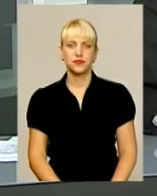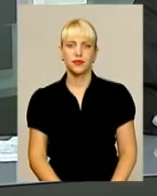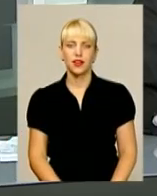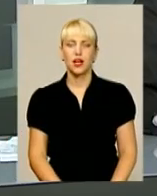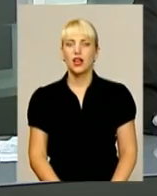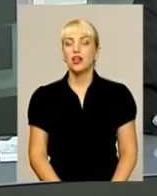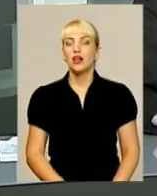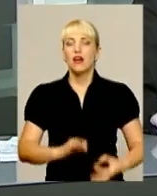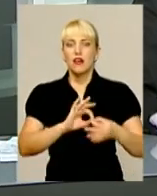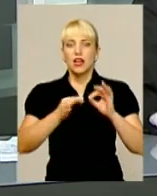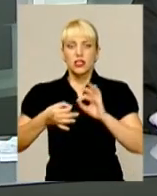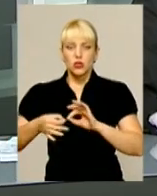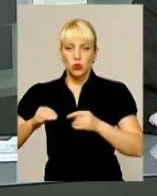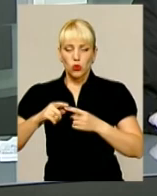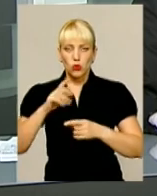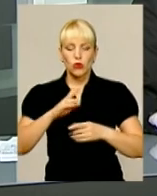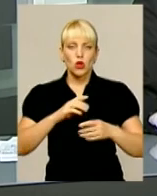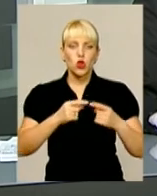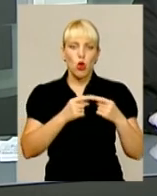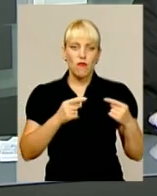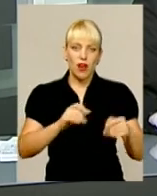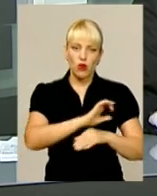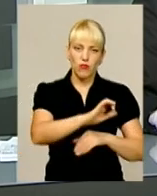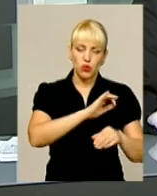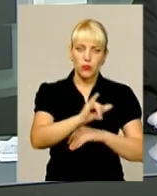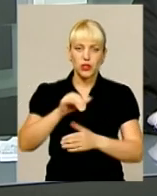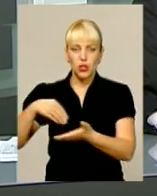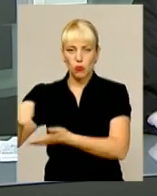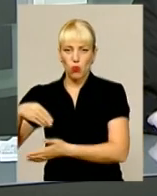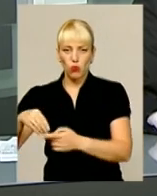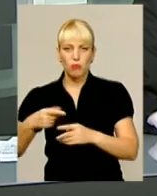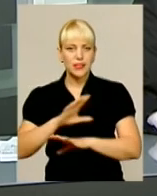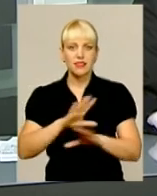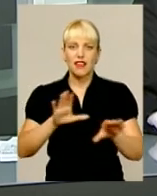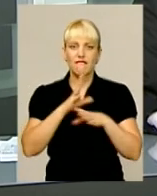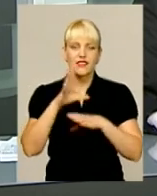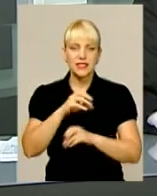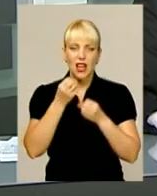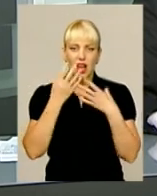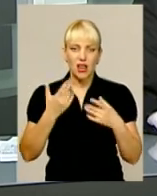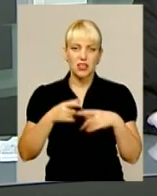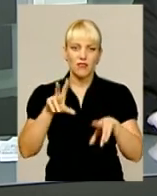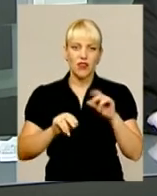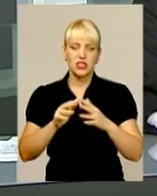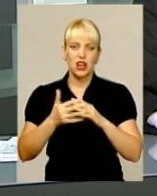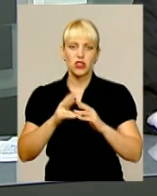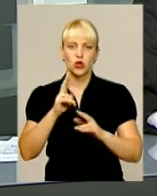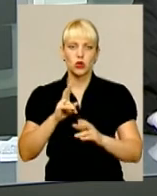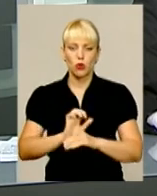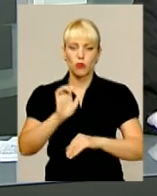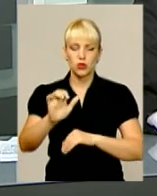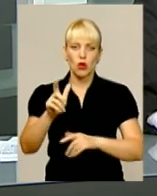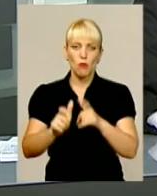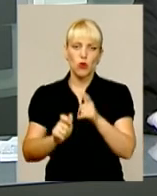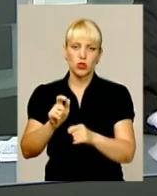В ланцюгу товаровиробник, покупець молочної продукції – не все гаразд. Вважають селяни, які постачають сировину молочарням.